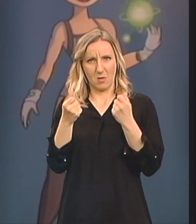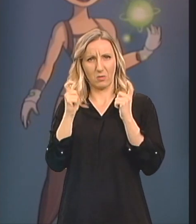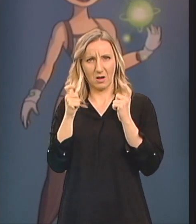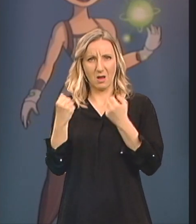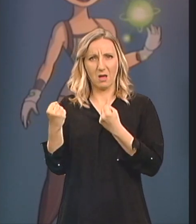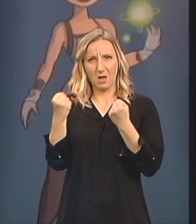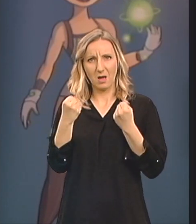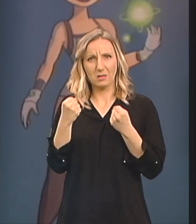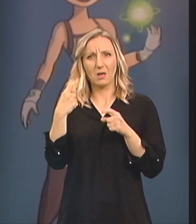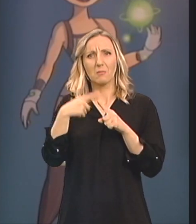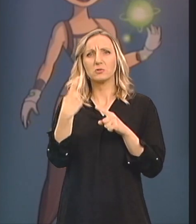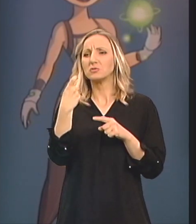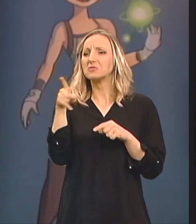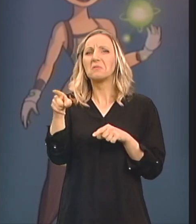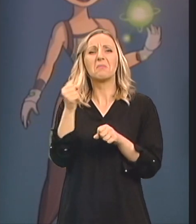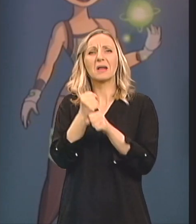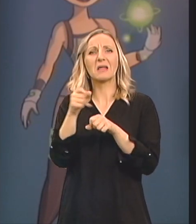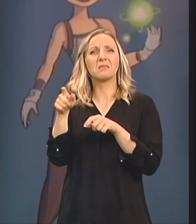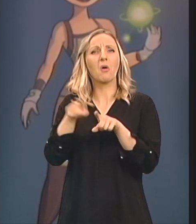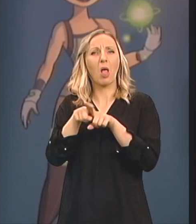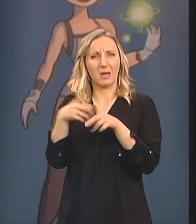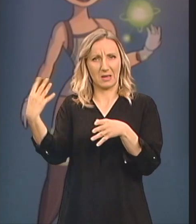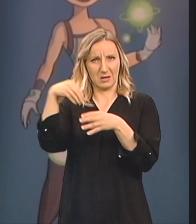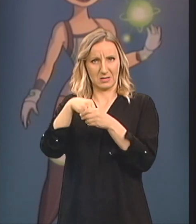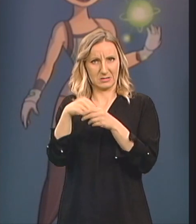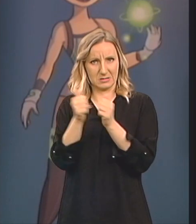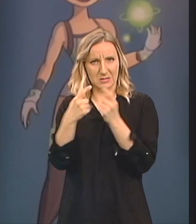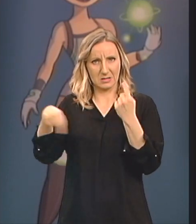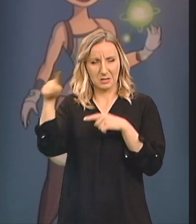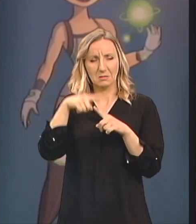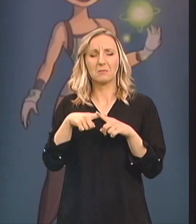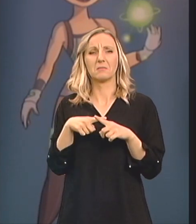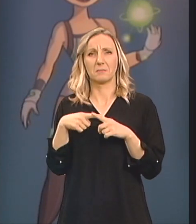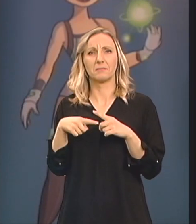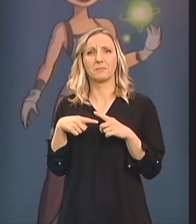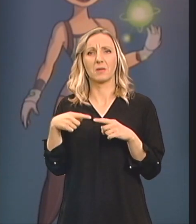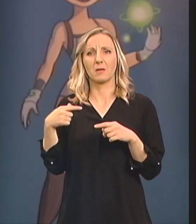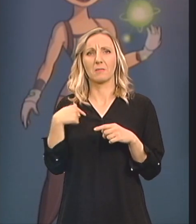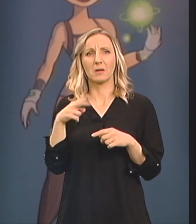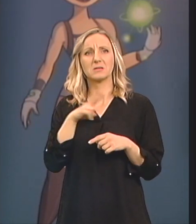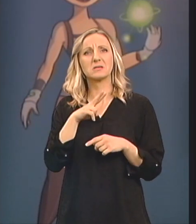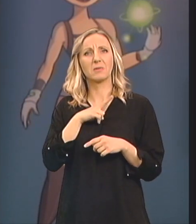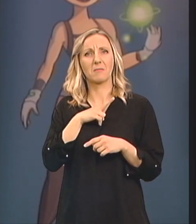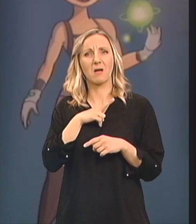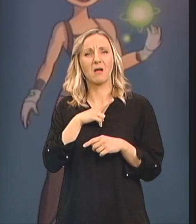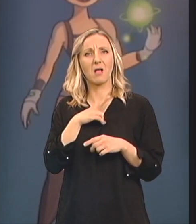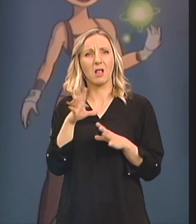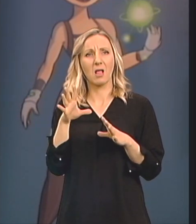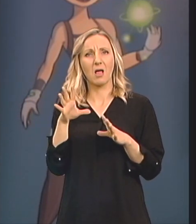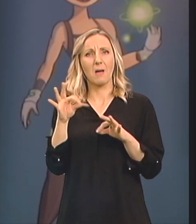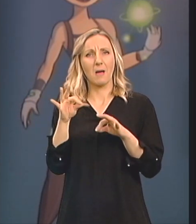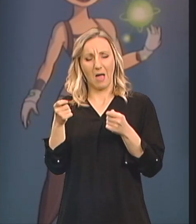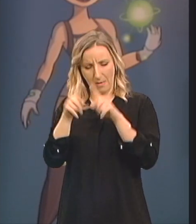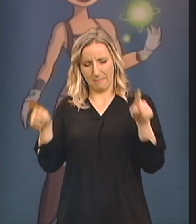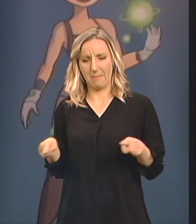čak bila još jedna njihova radna koleginica U autu s nama Ja sam nosila svoj magnet Koji sam radila